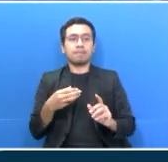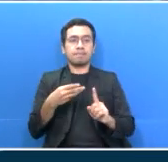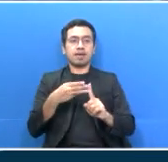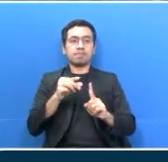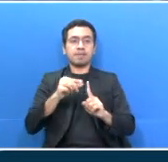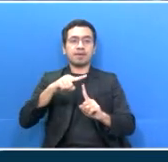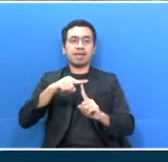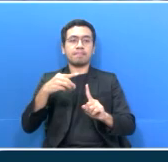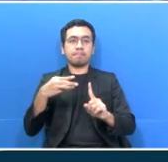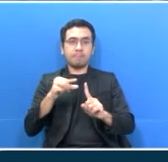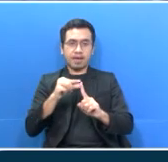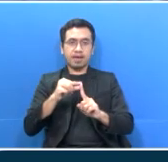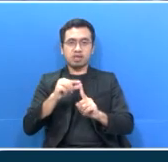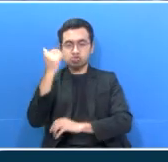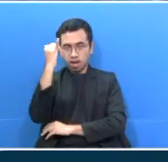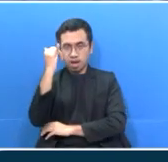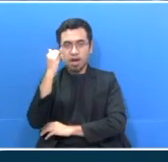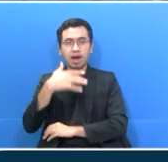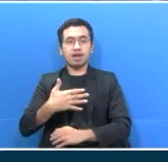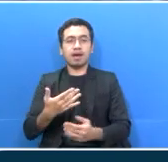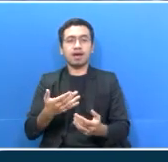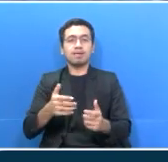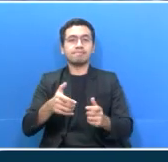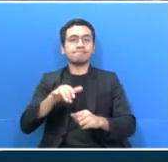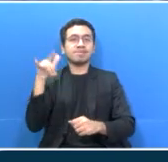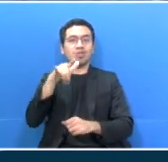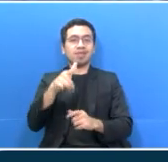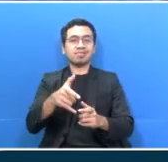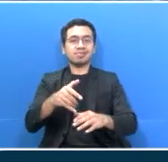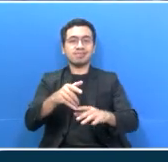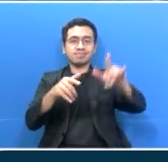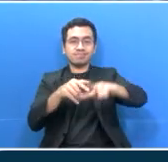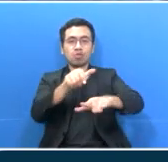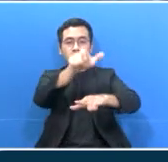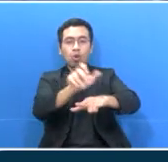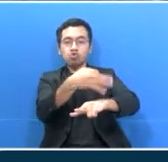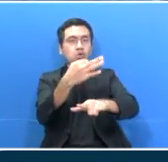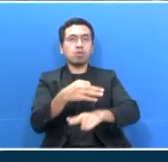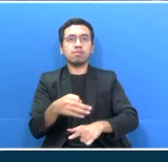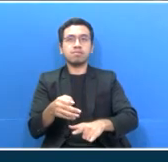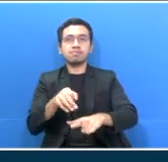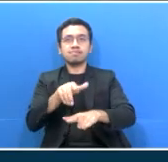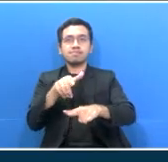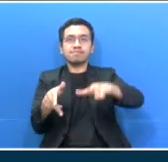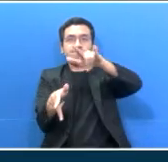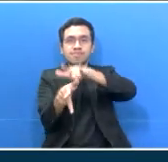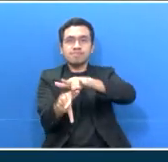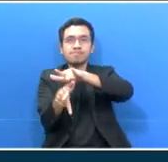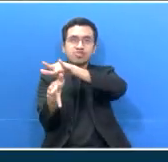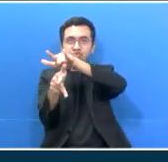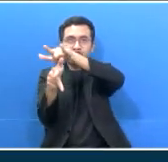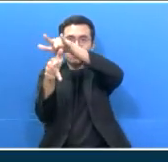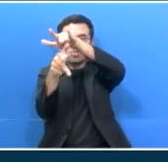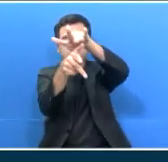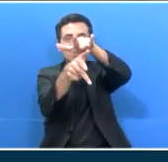atas sungai Boyong yang menjadi lokasi erupsi. Hasilnya, luncuran awan panas terjauh diketahui berjarak 3,5 km.